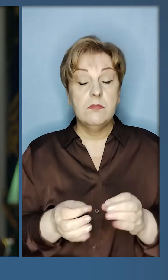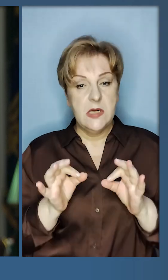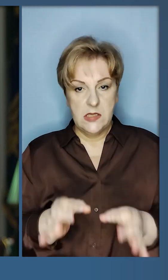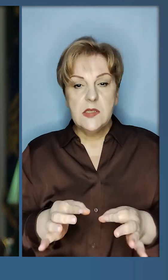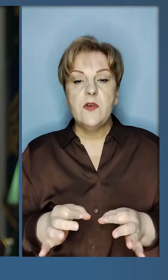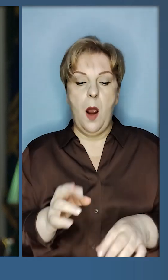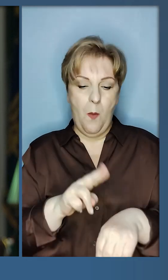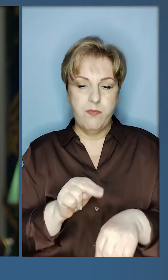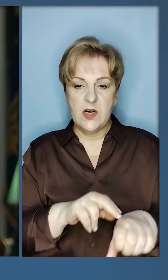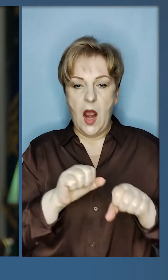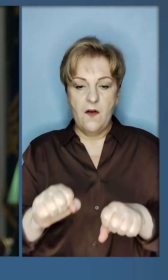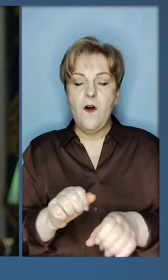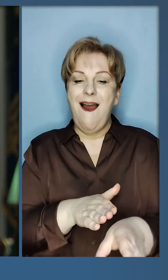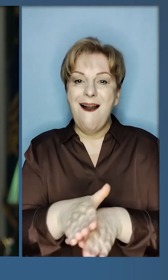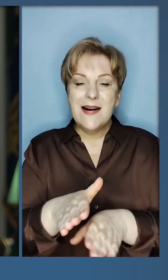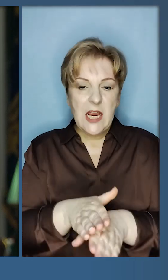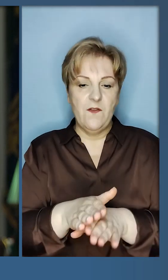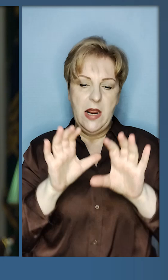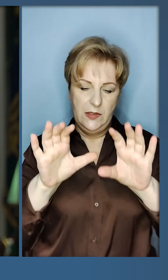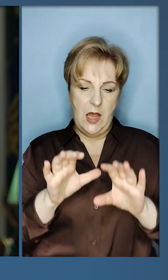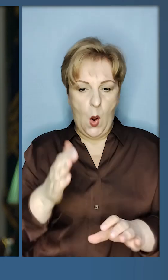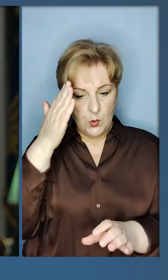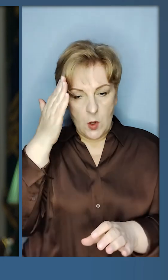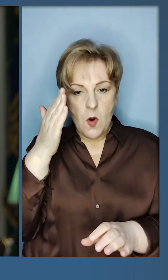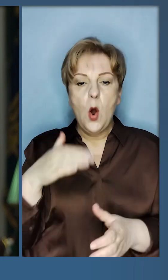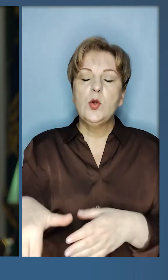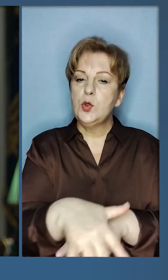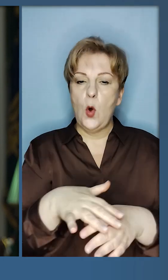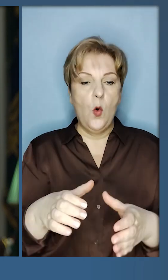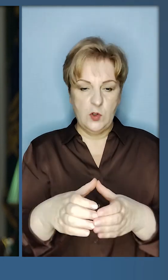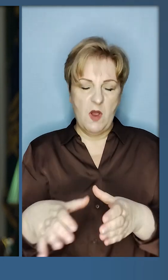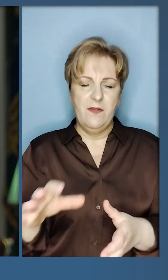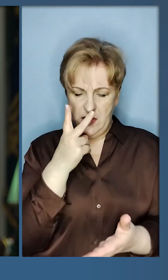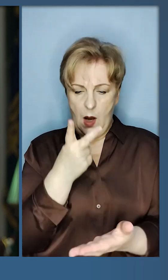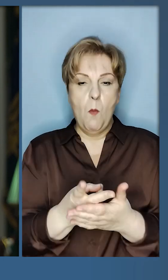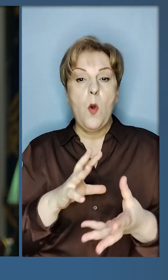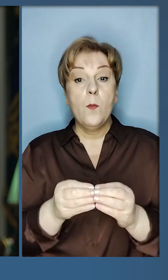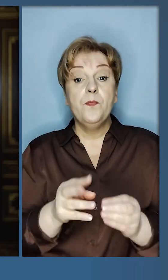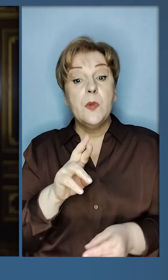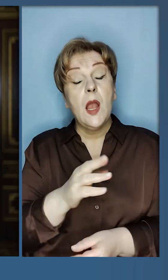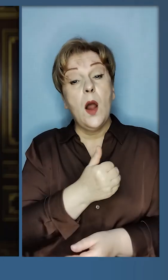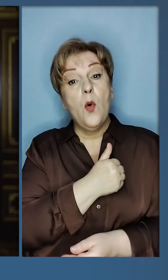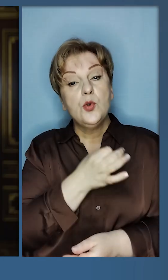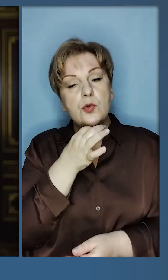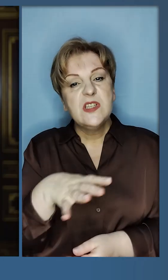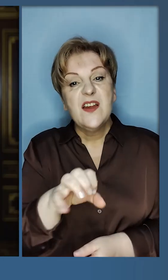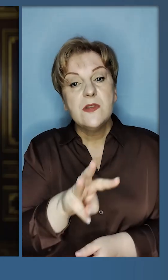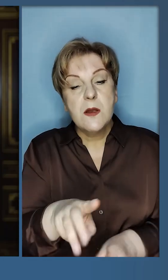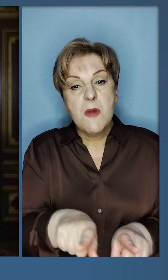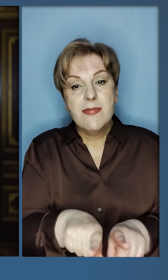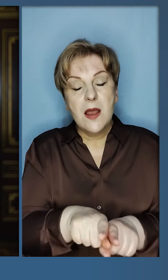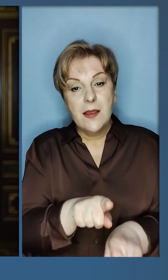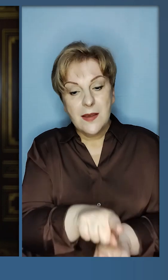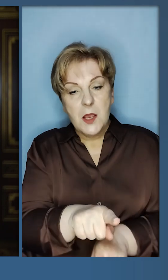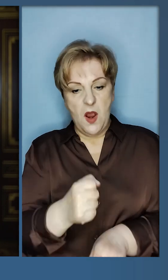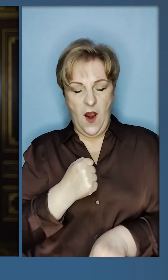І, звичайно, правоохоронці реалізують їх в законний спосіб, і суспільство все це побачить. Але я хочу сказати усім